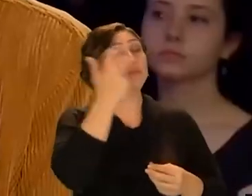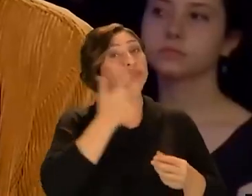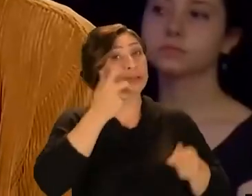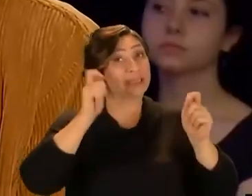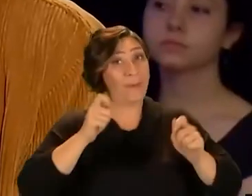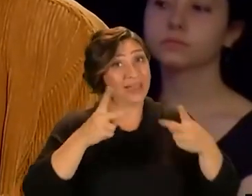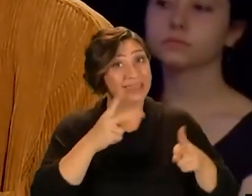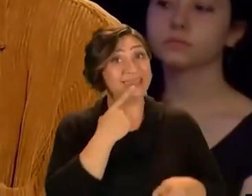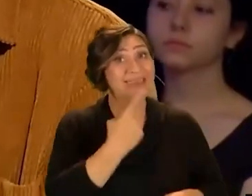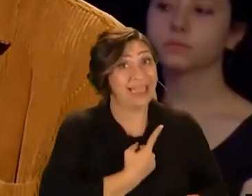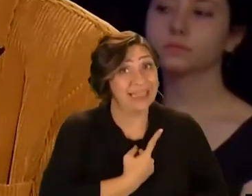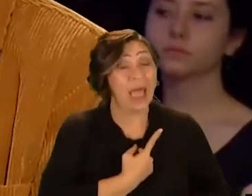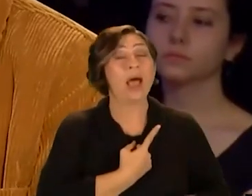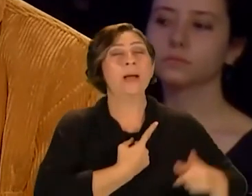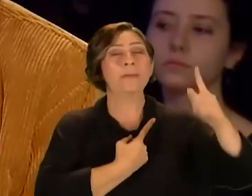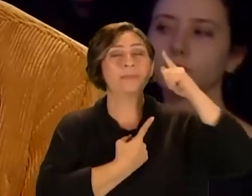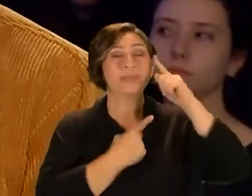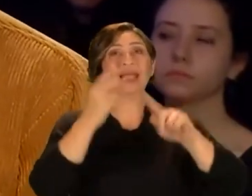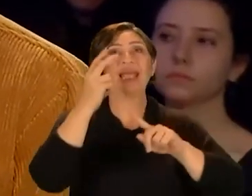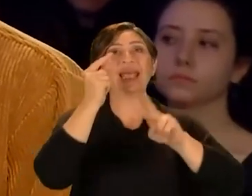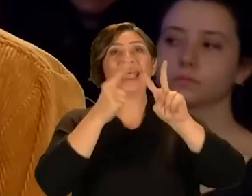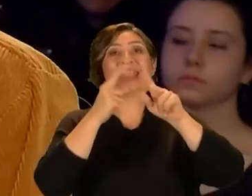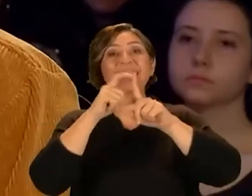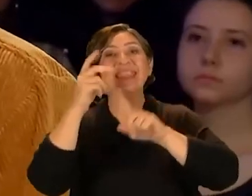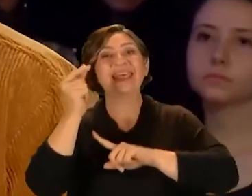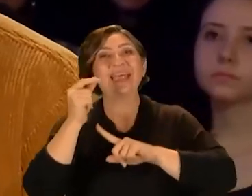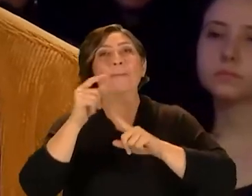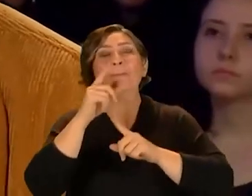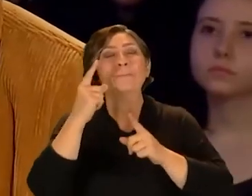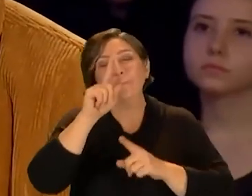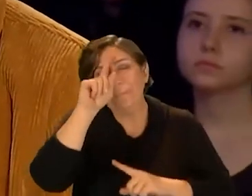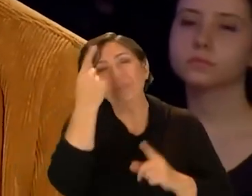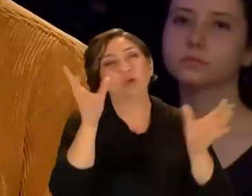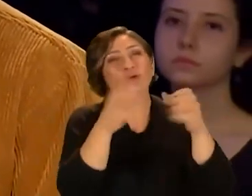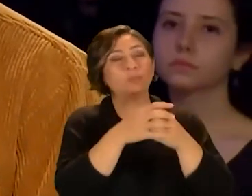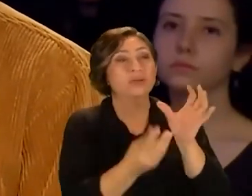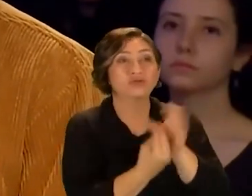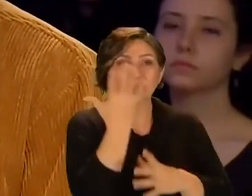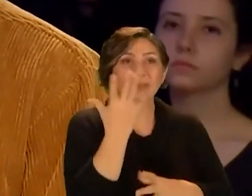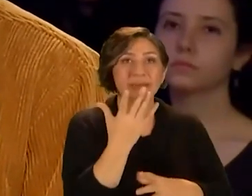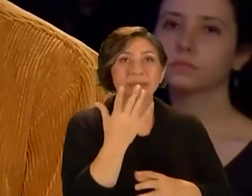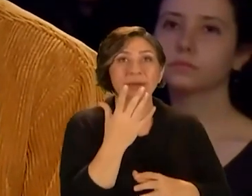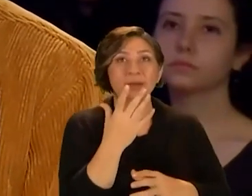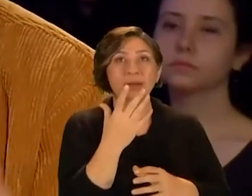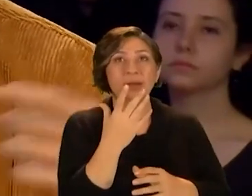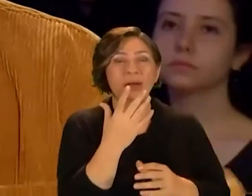bir müzik yaratabiliriz dendi. Ve işte o zamanın indie grupları, independent grupları yani bağımsız grupları çıktılar.